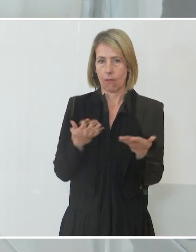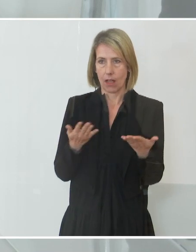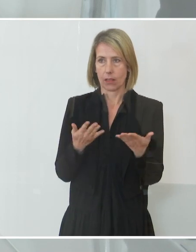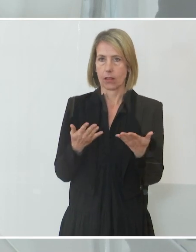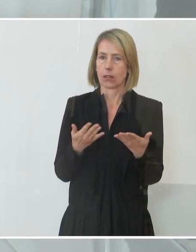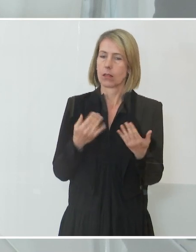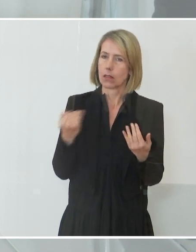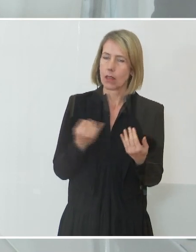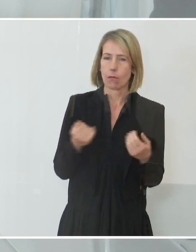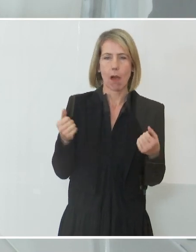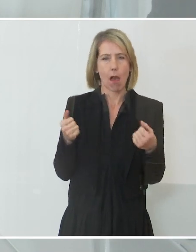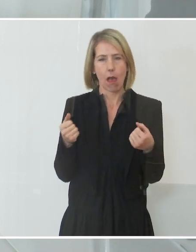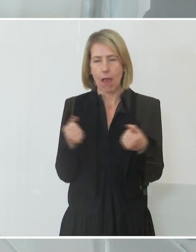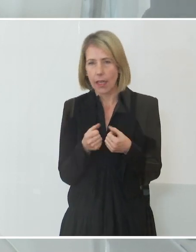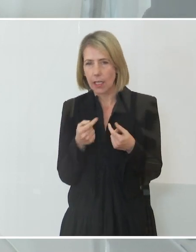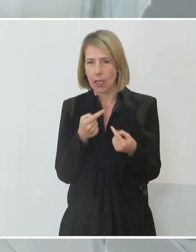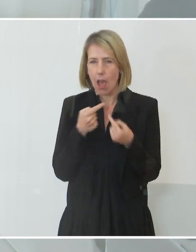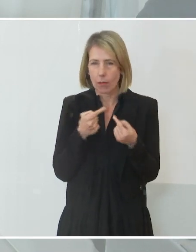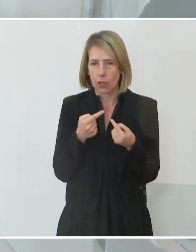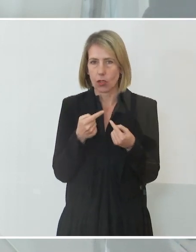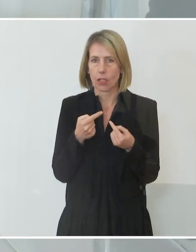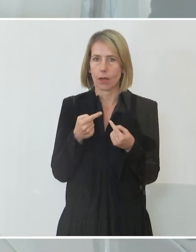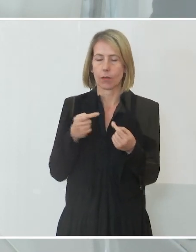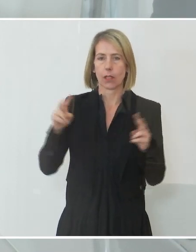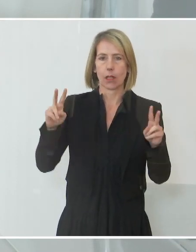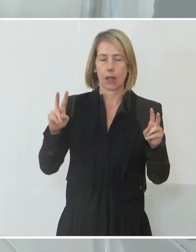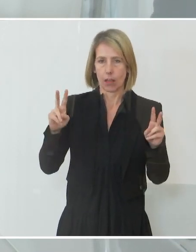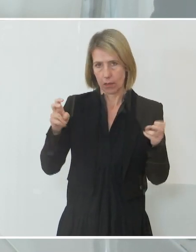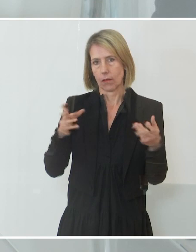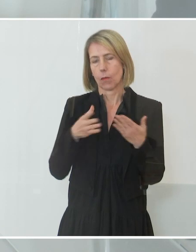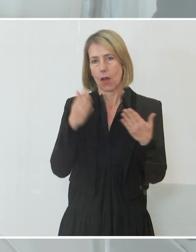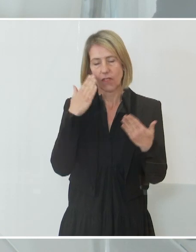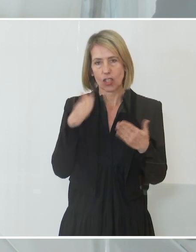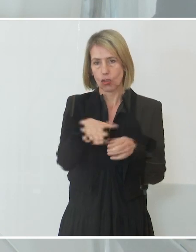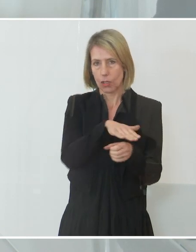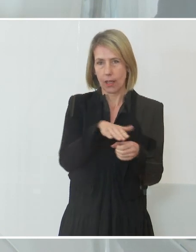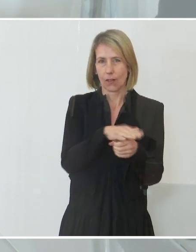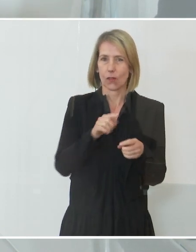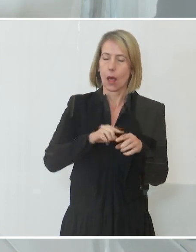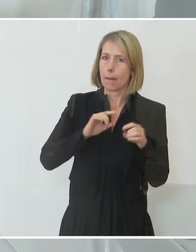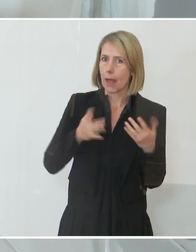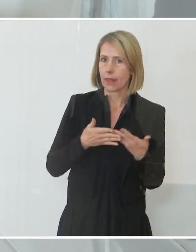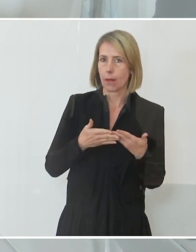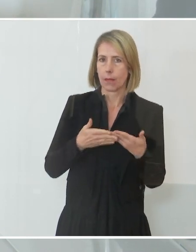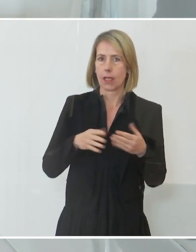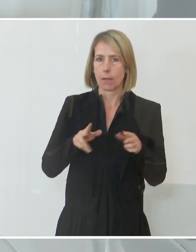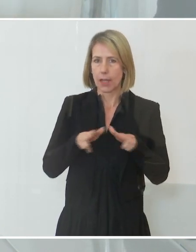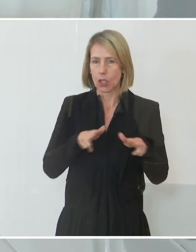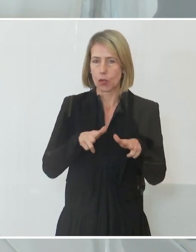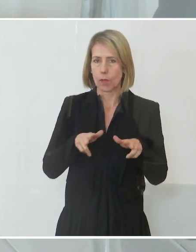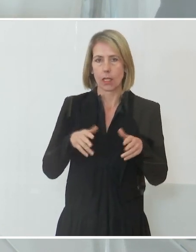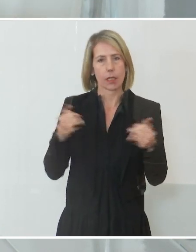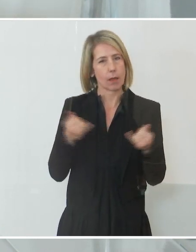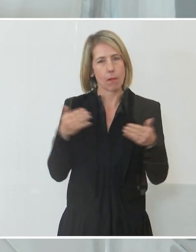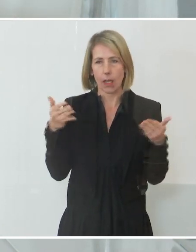eng abgestimmt mit der Wissenschaft und dem Pandemie-Management, einerseits mich intensiv auszutauschen und auf der